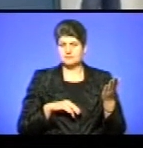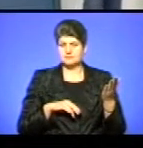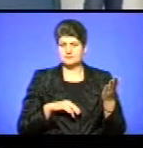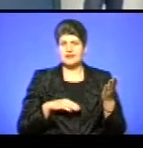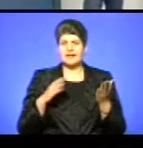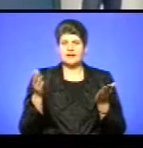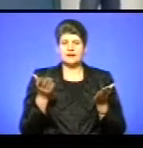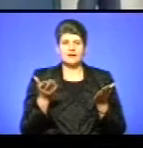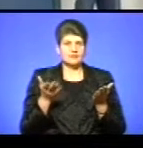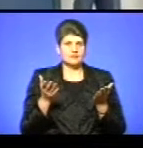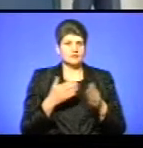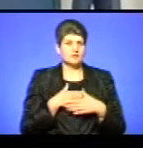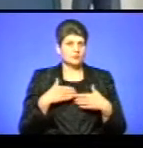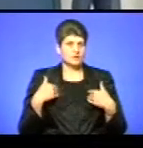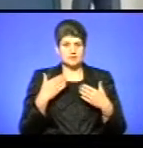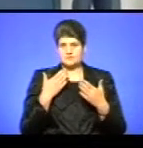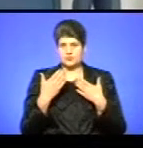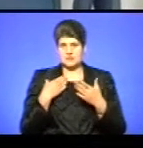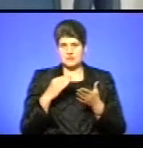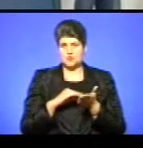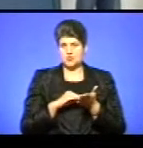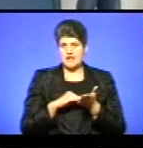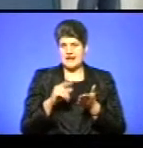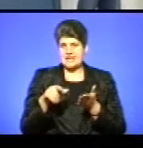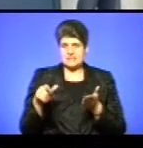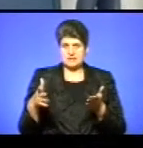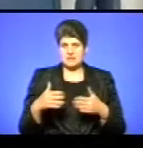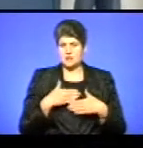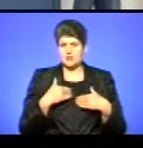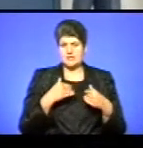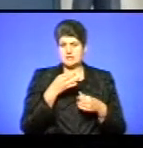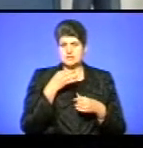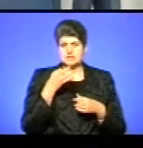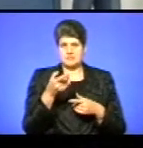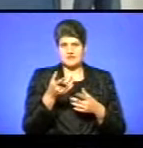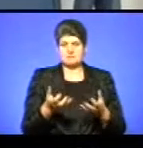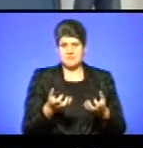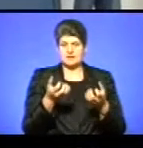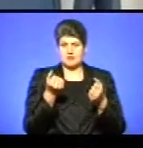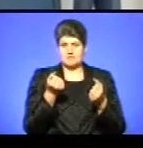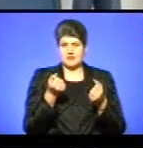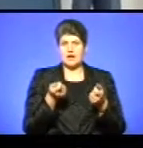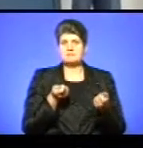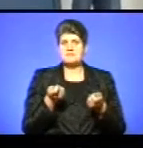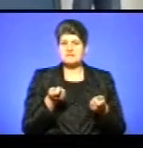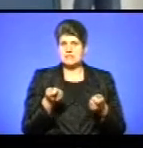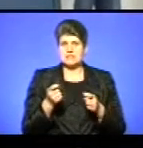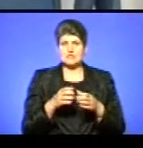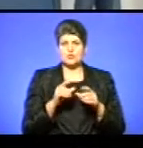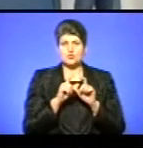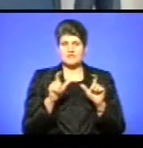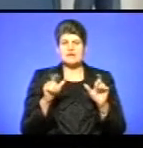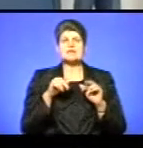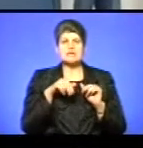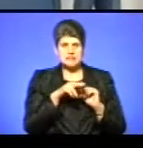які не бажали спілкуватися з журналістами, які не бажали відкрито сказати, що ми вас підтримуємо, як адміністрація університету, ідіть,